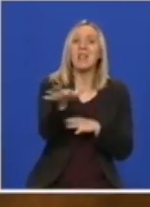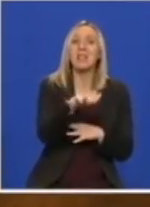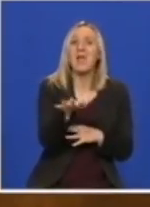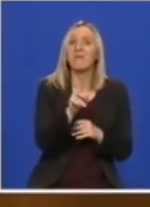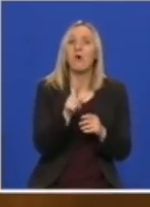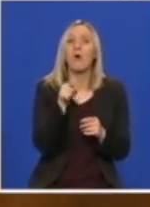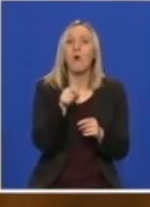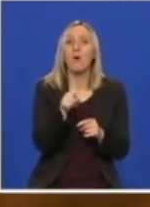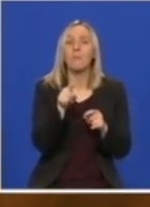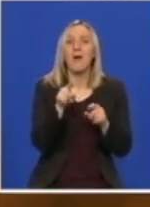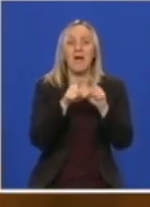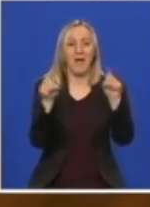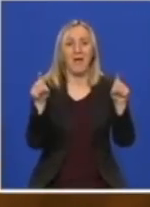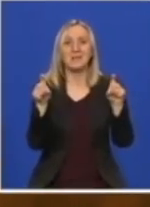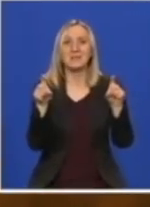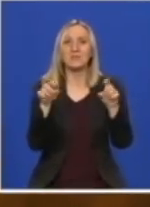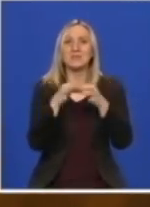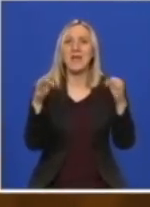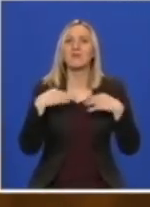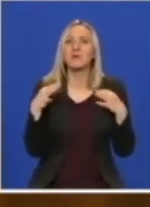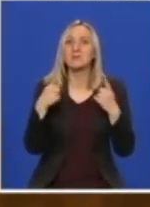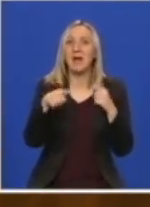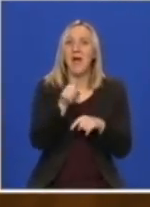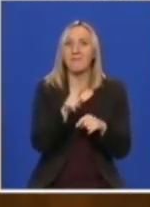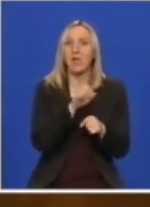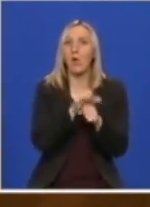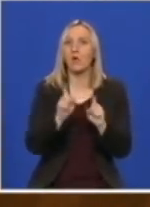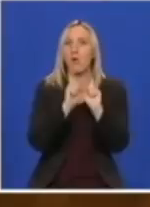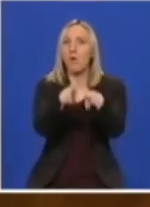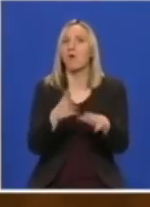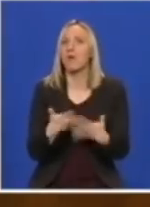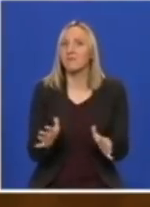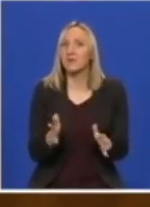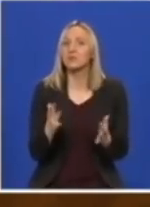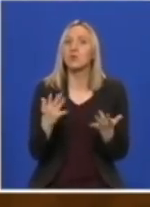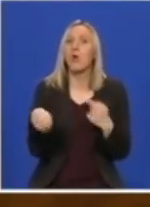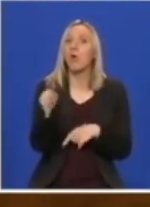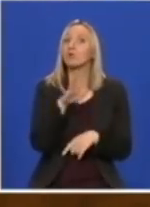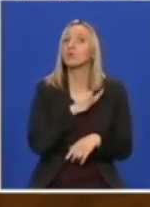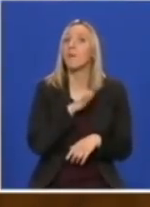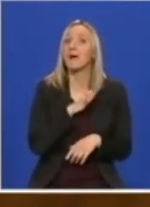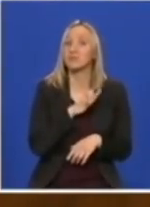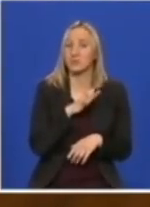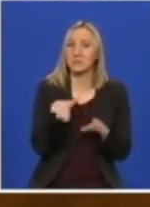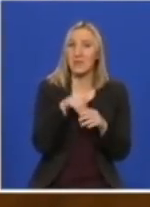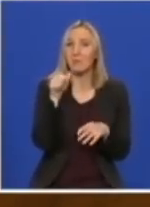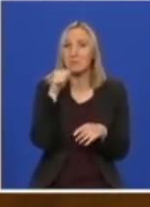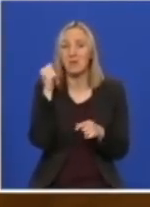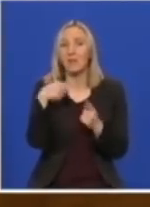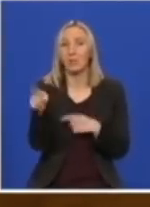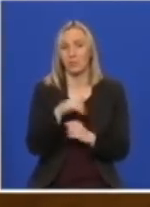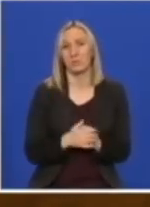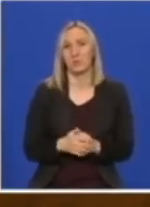Kako je ušao? Koliko su ugroženi, zaposleni i koliko drugi građani? I drugo pitanje, juče su nekako